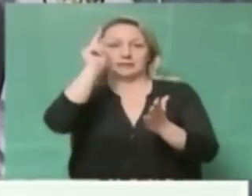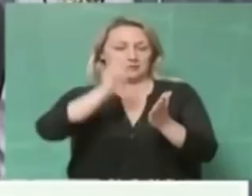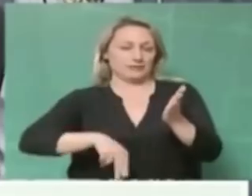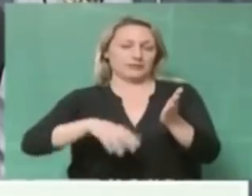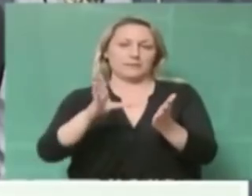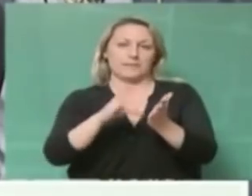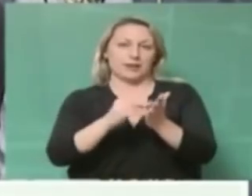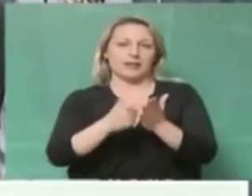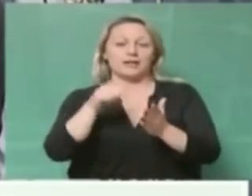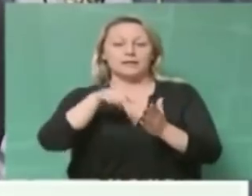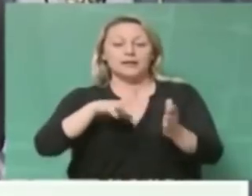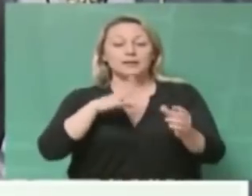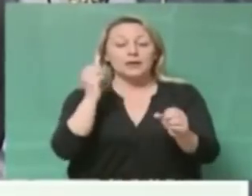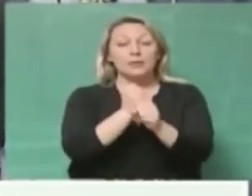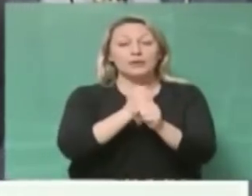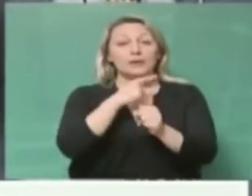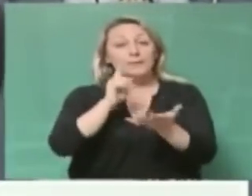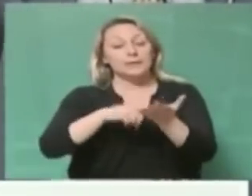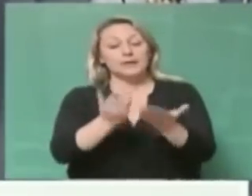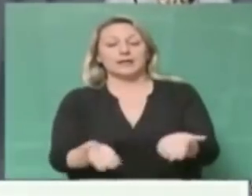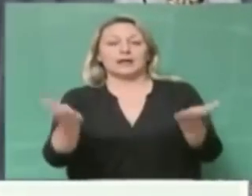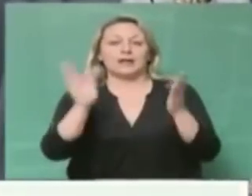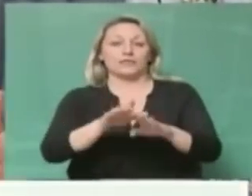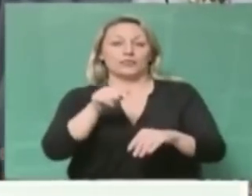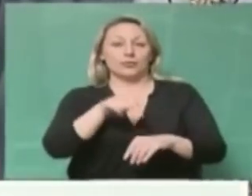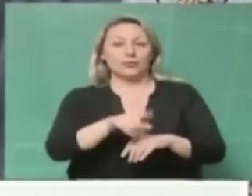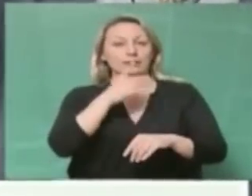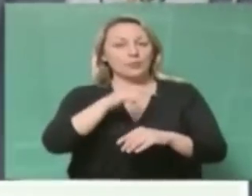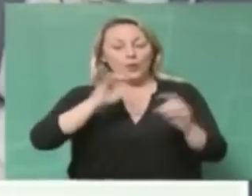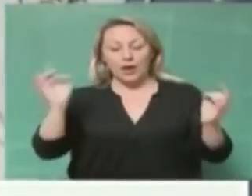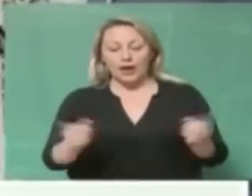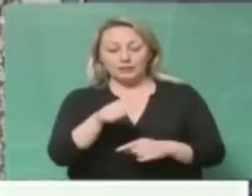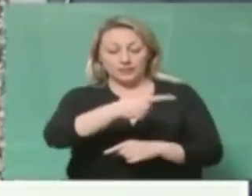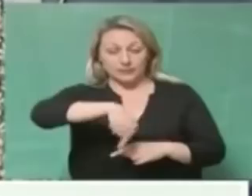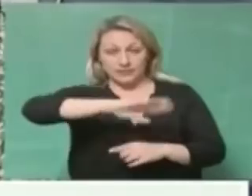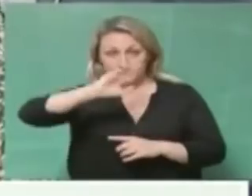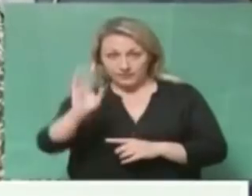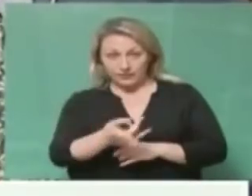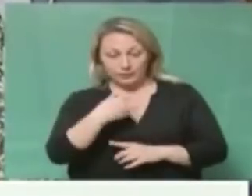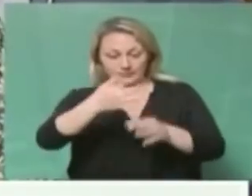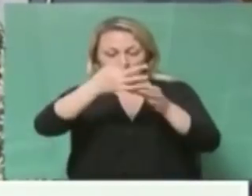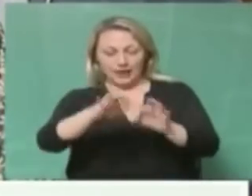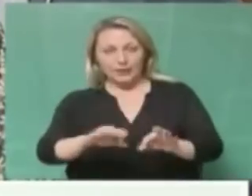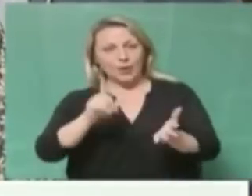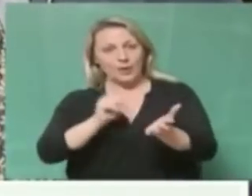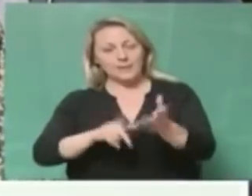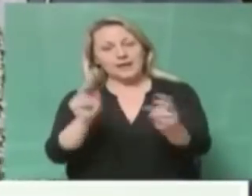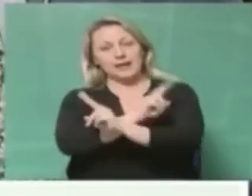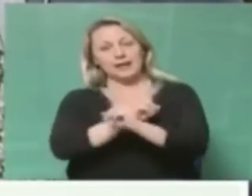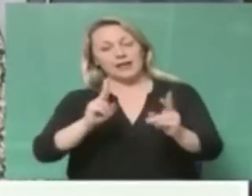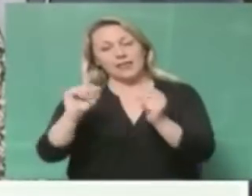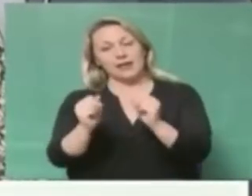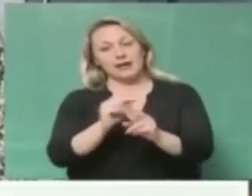αυτές οι θέσεις εργασίας να καλυφθούν γιατί πολύ απλά δεν θα πάρει καθαριότητα στην πόλη. Άρα η σχετική δαπάνη για όσους